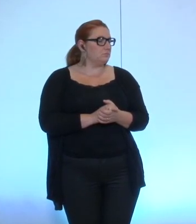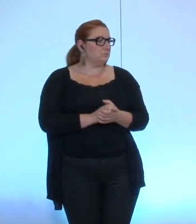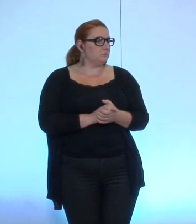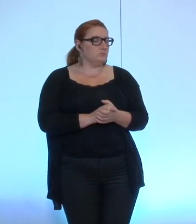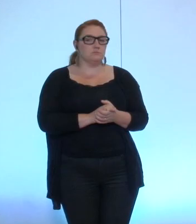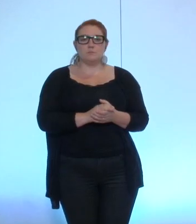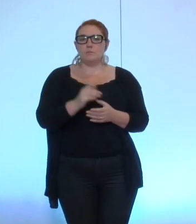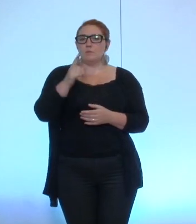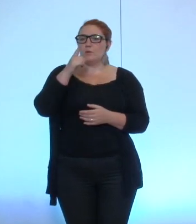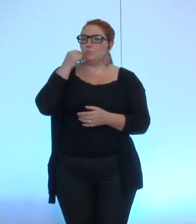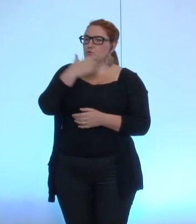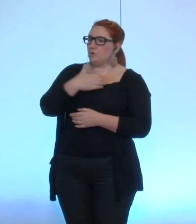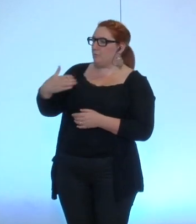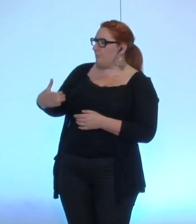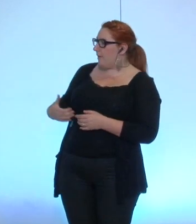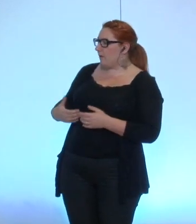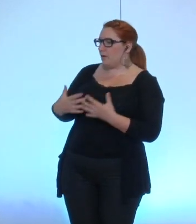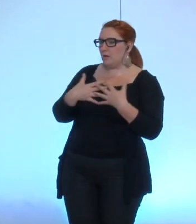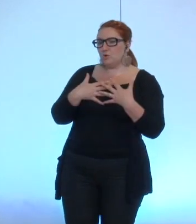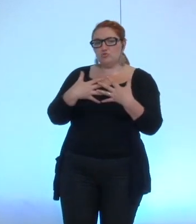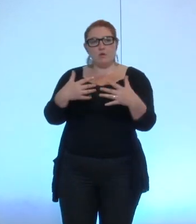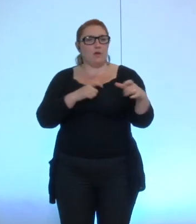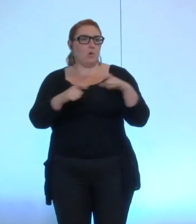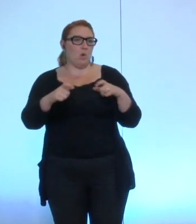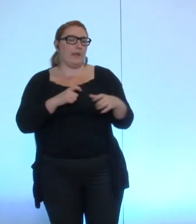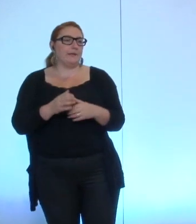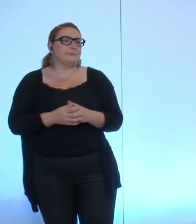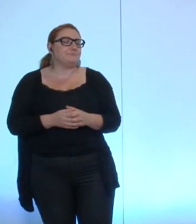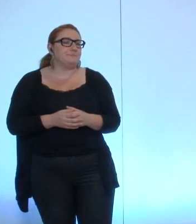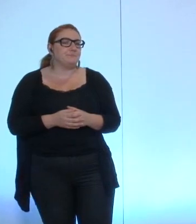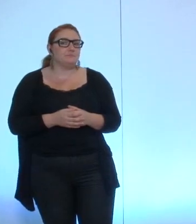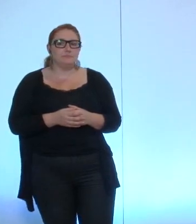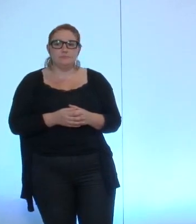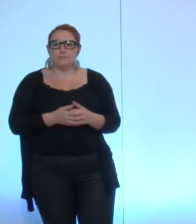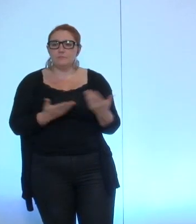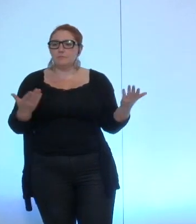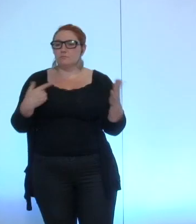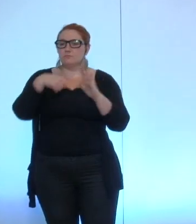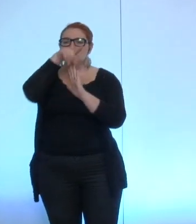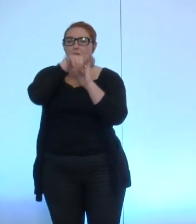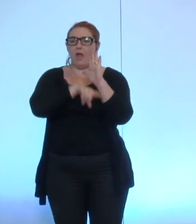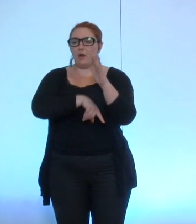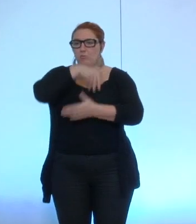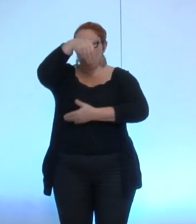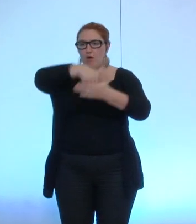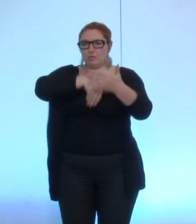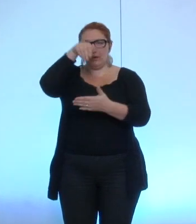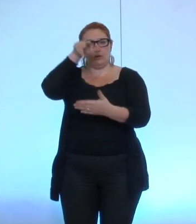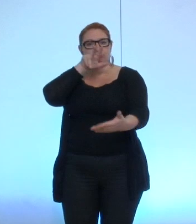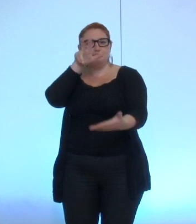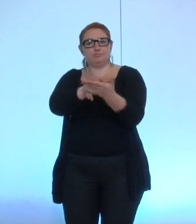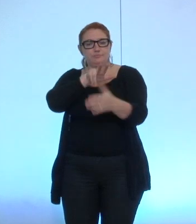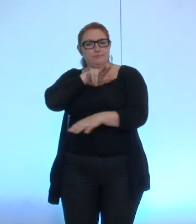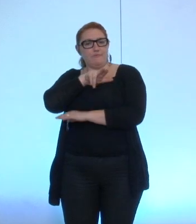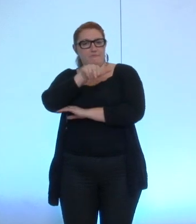Monsieur le maire, mes chers collègues, nous allons approuver le règlement intérieur. On fait